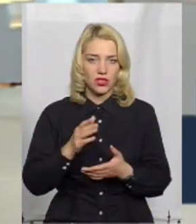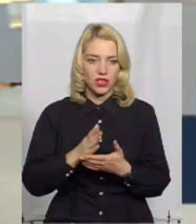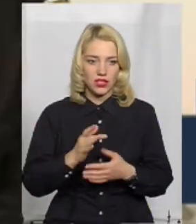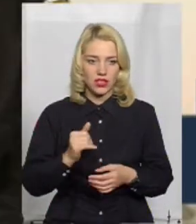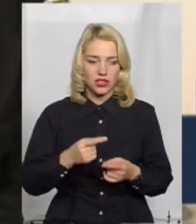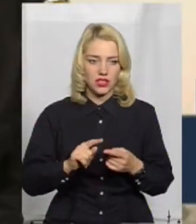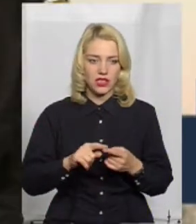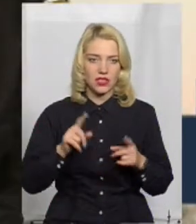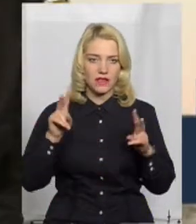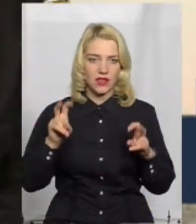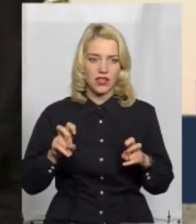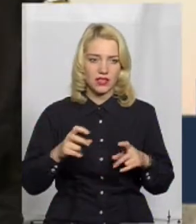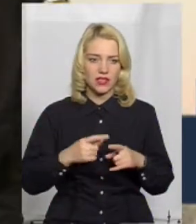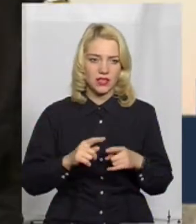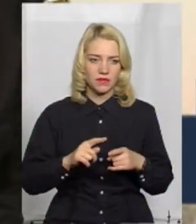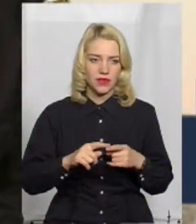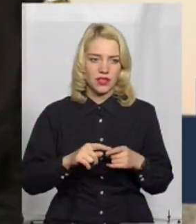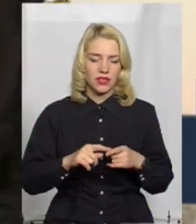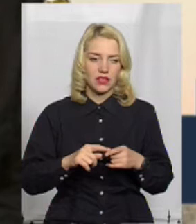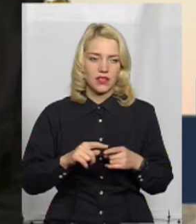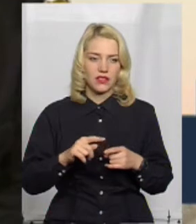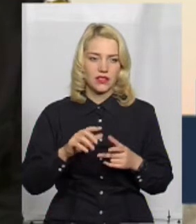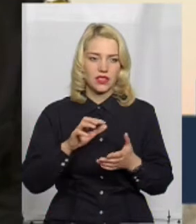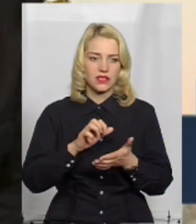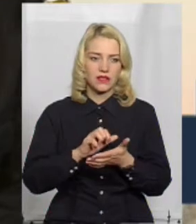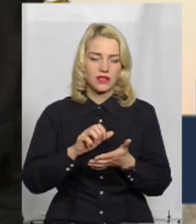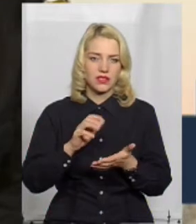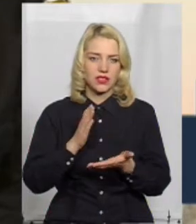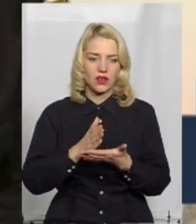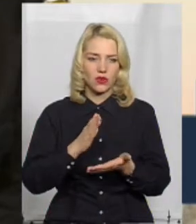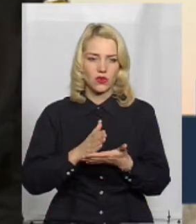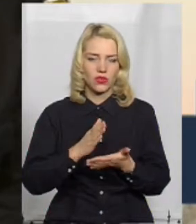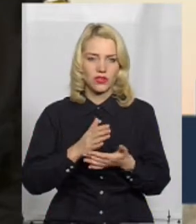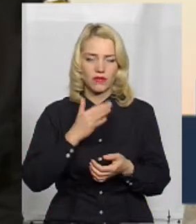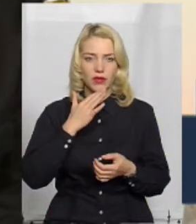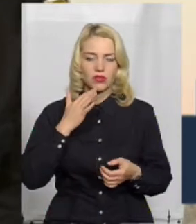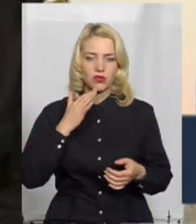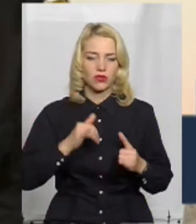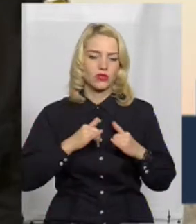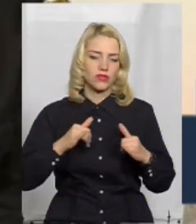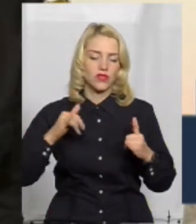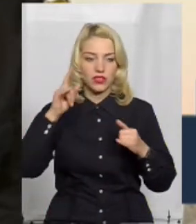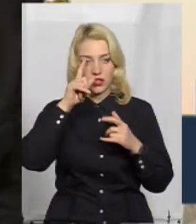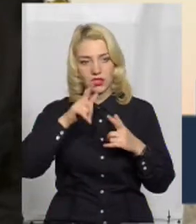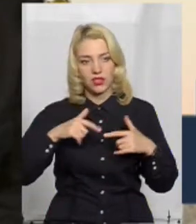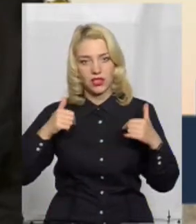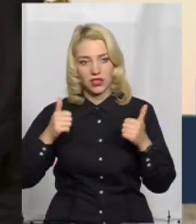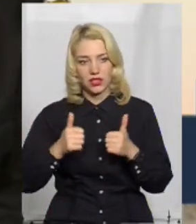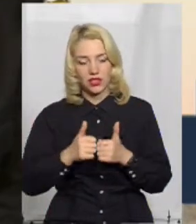Це називається полісі ком'юніті. Вони знаходяться абсолютно в багатьох розвинених країнах